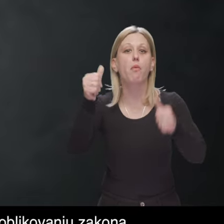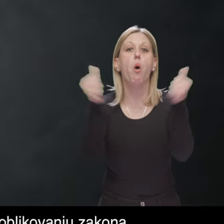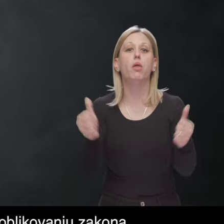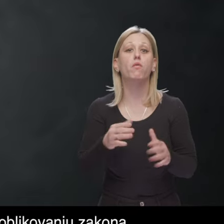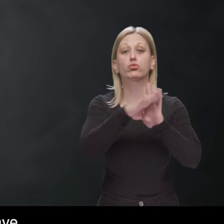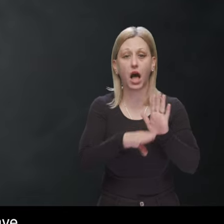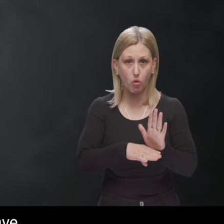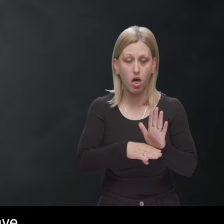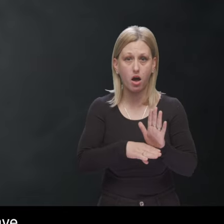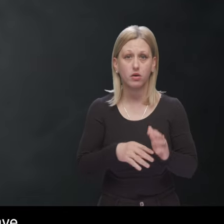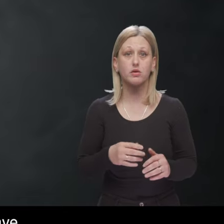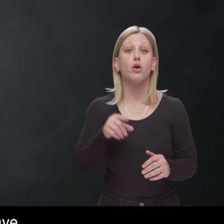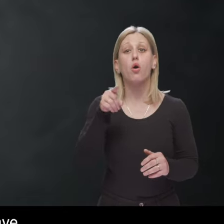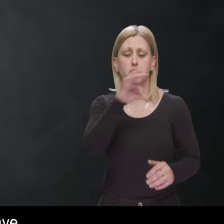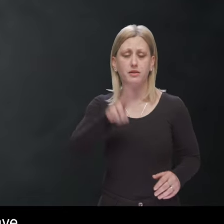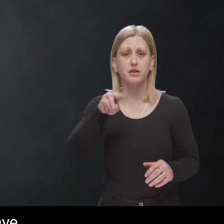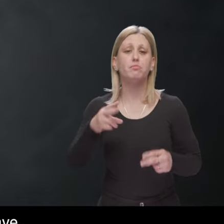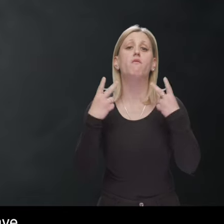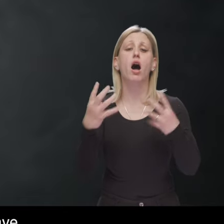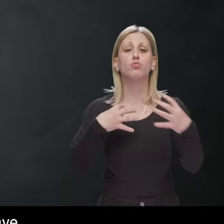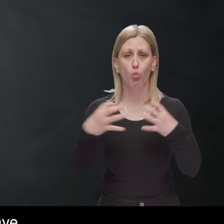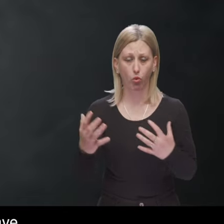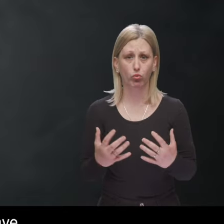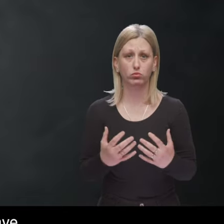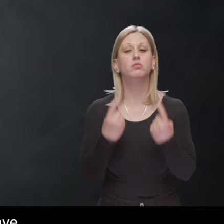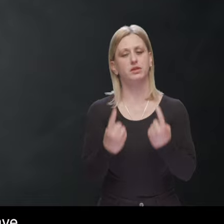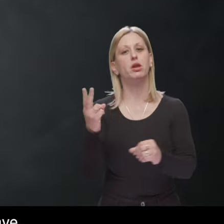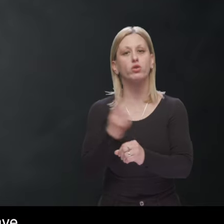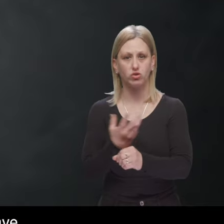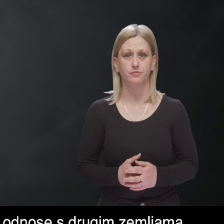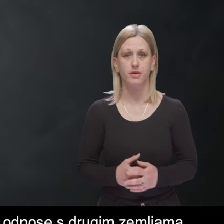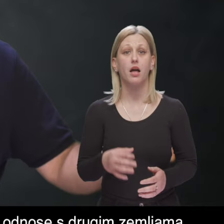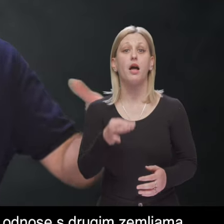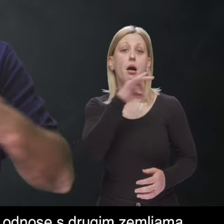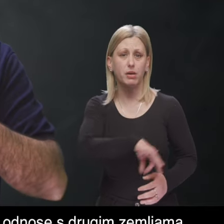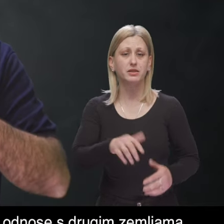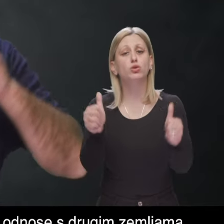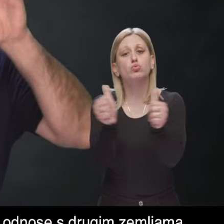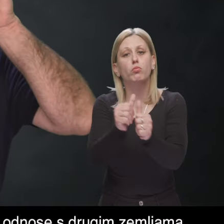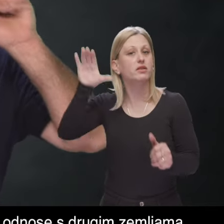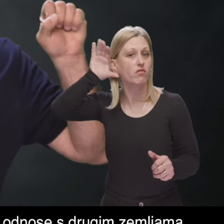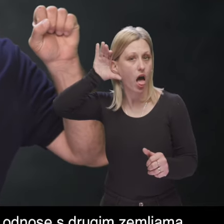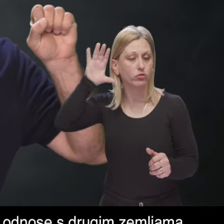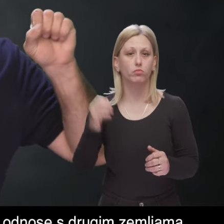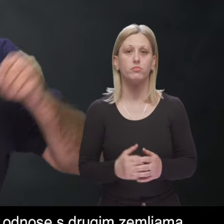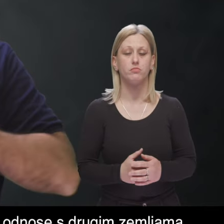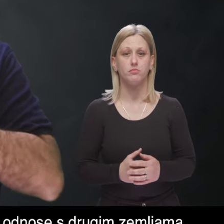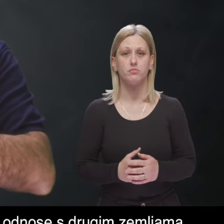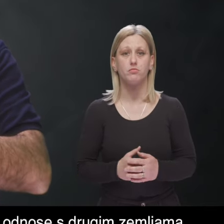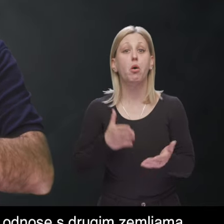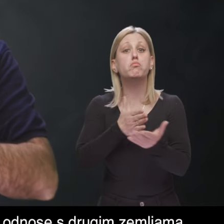idejama u oblikovanju zakona, ima bitnu ulogu za stabilnost države. Zajedno s vladom